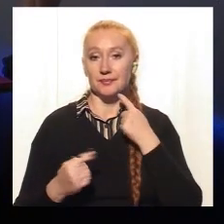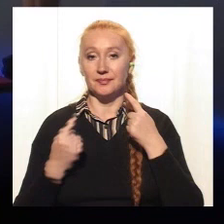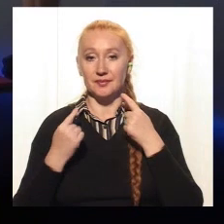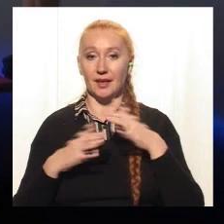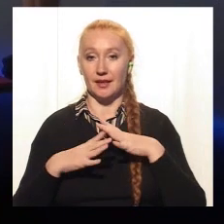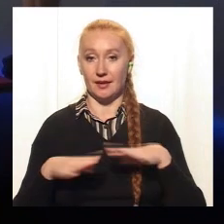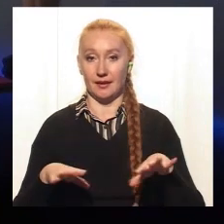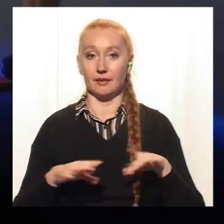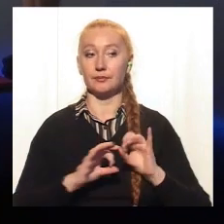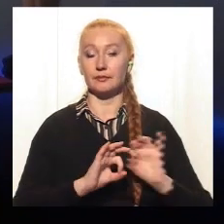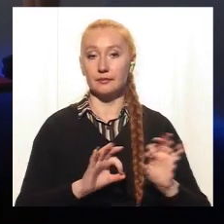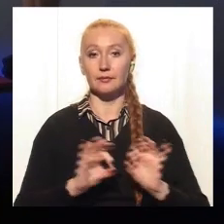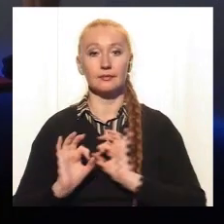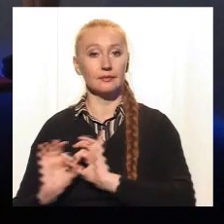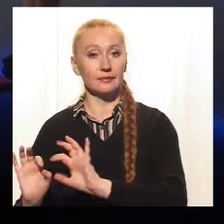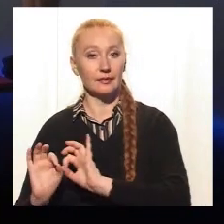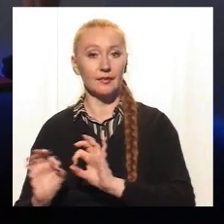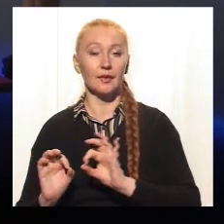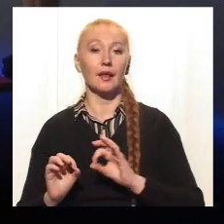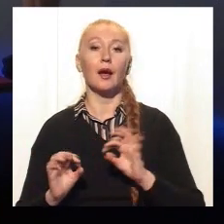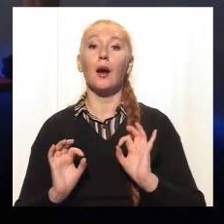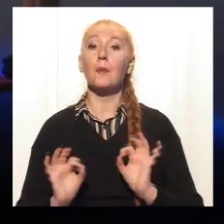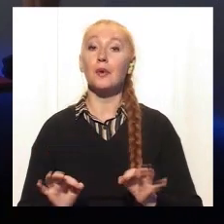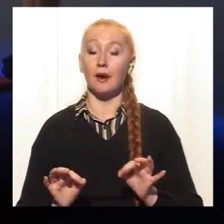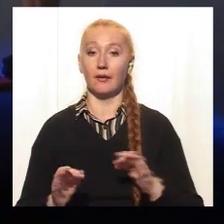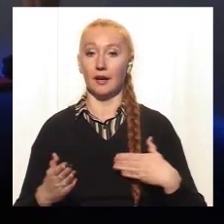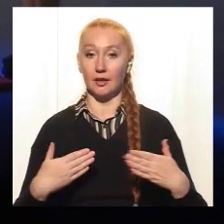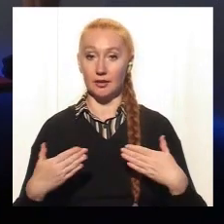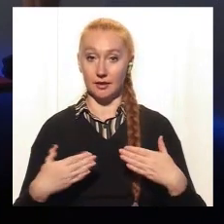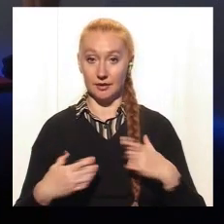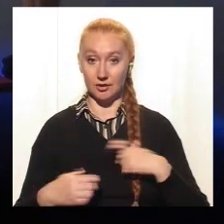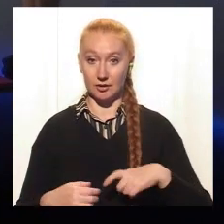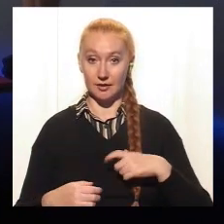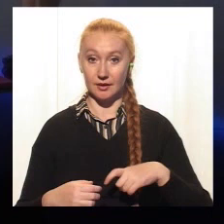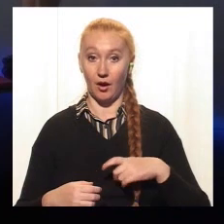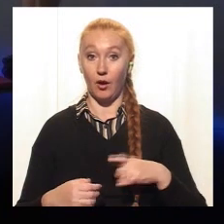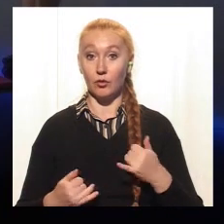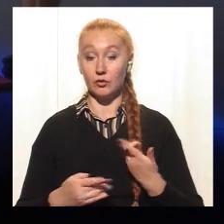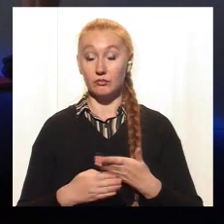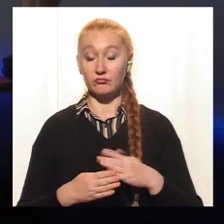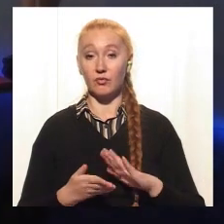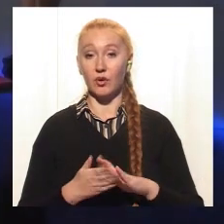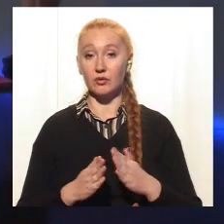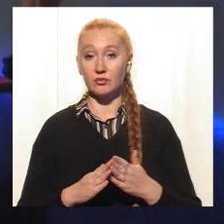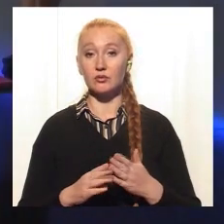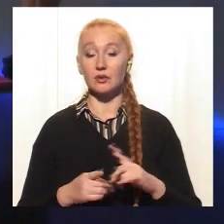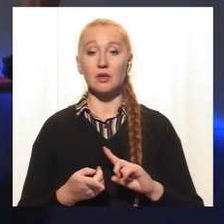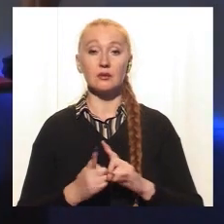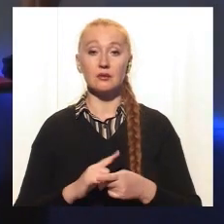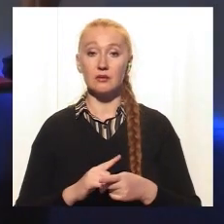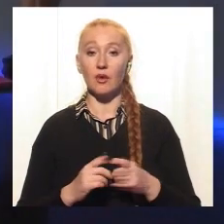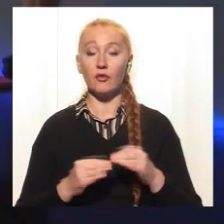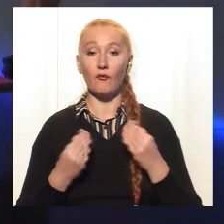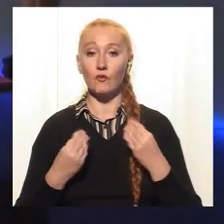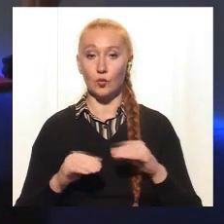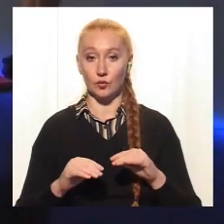і доносили їм нужну інформацію о том, як правильно себе вести. Але нынешня ситуація значительно змінилась